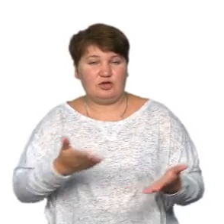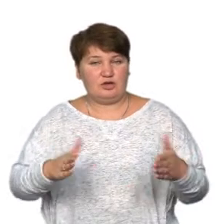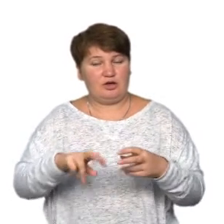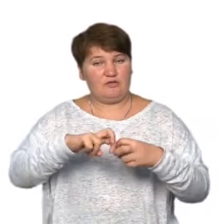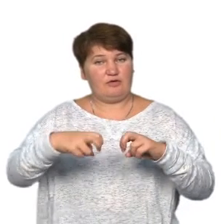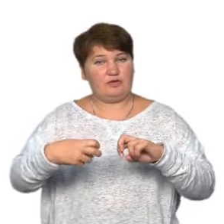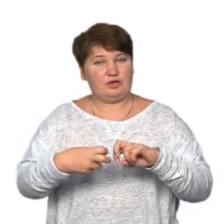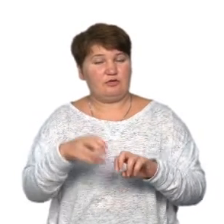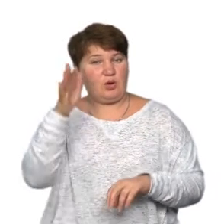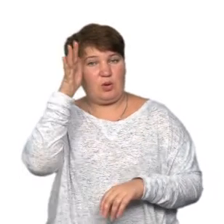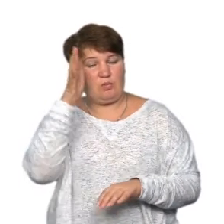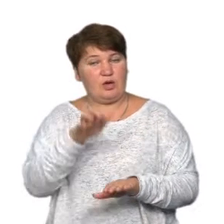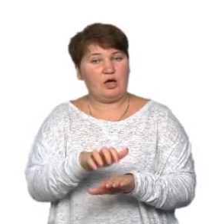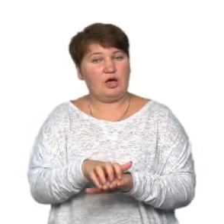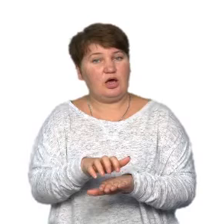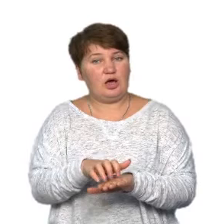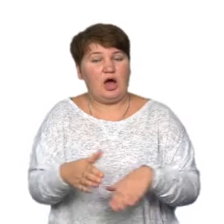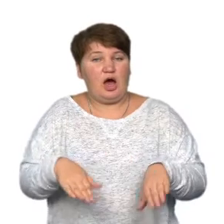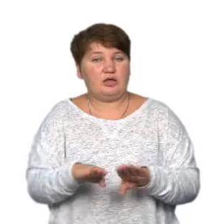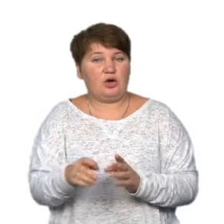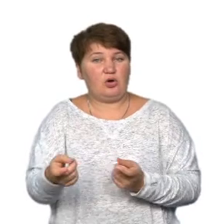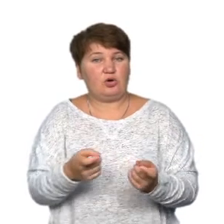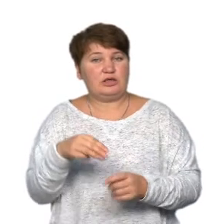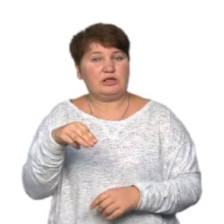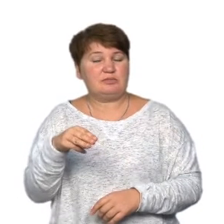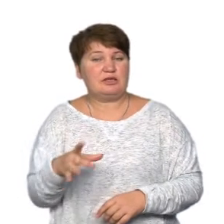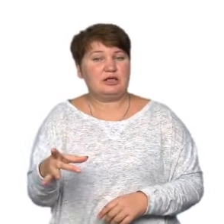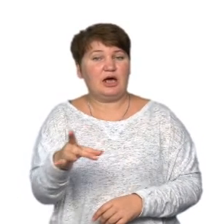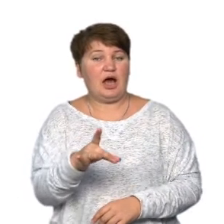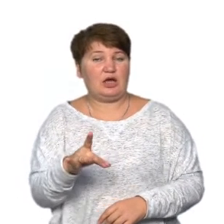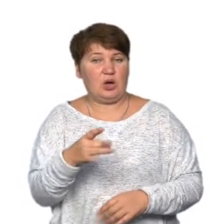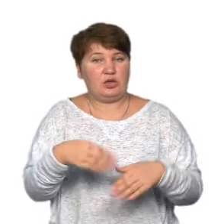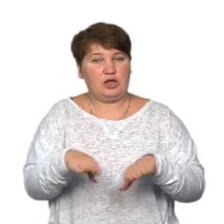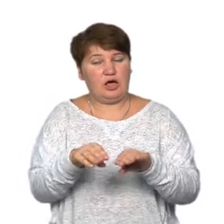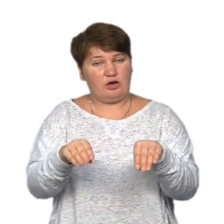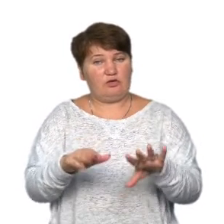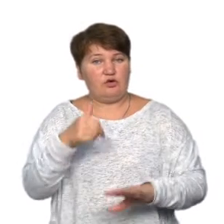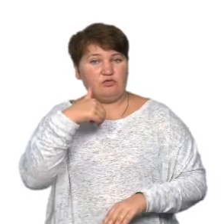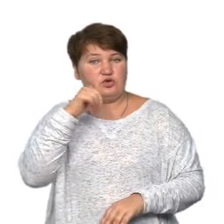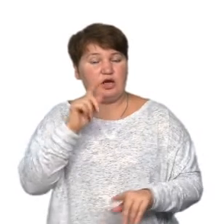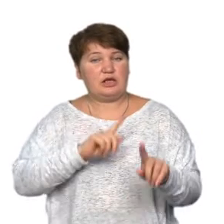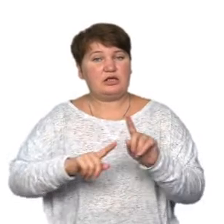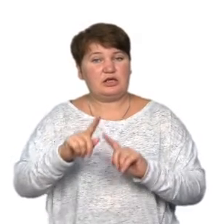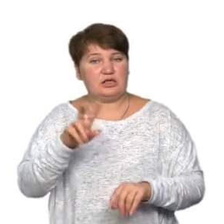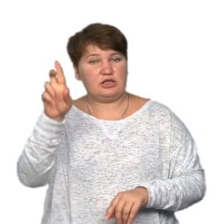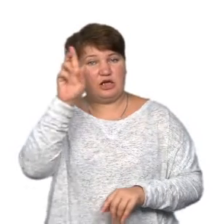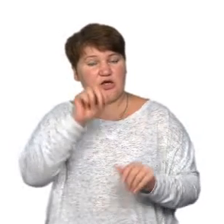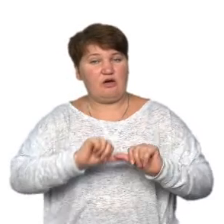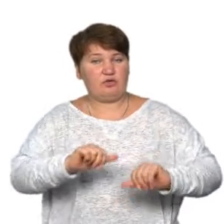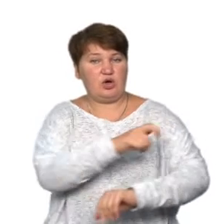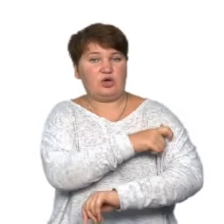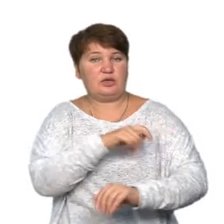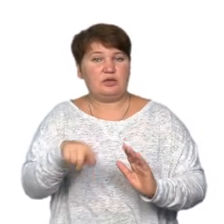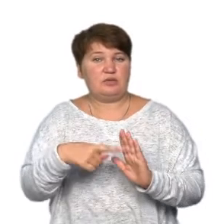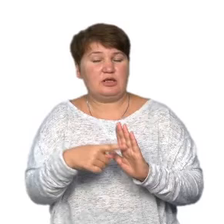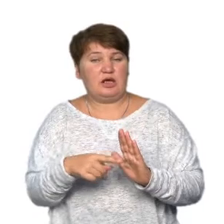Івано-Франківськ, Коломия та Калуш, а також Косівські та Тисмницькі райони. Так вирішили вчора на засіданні Державної комісії із питань